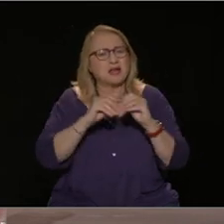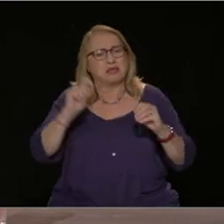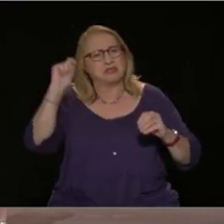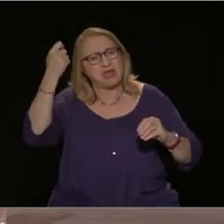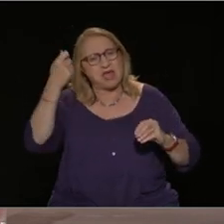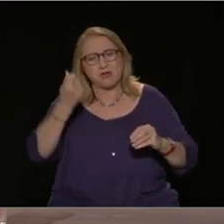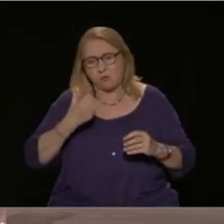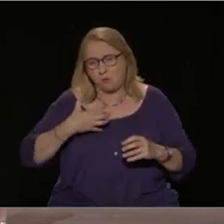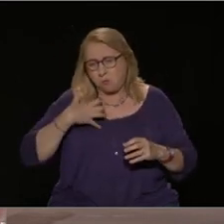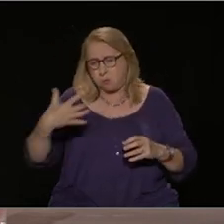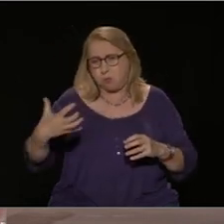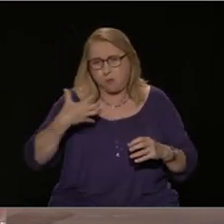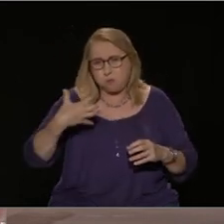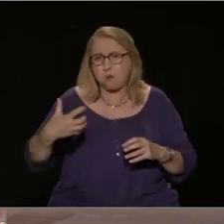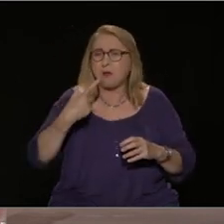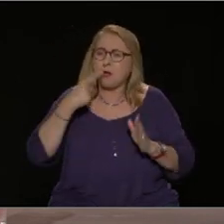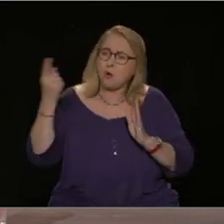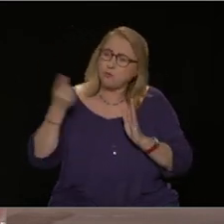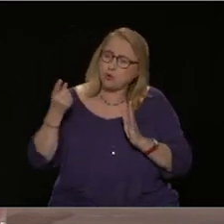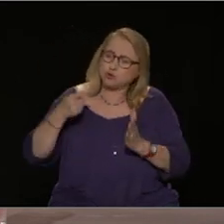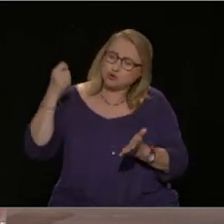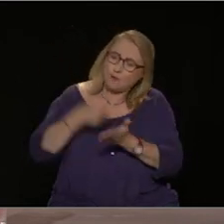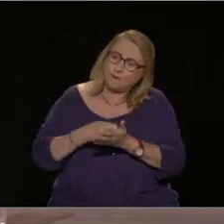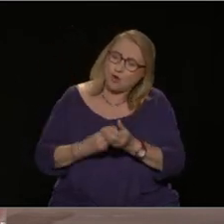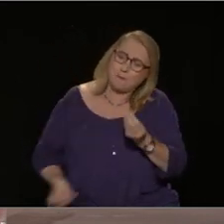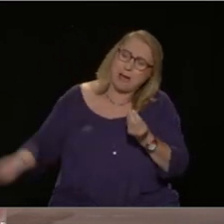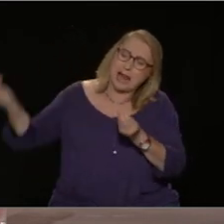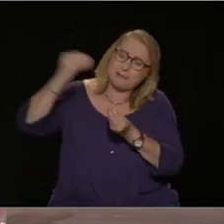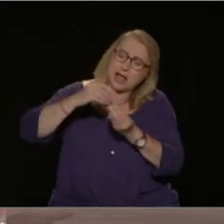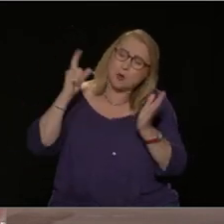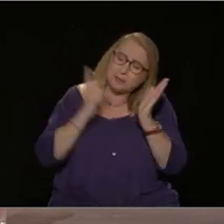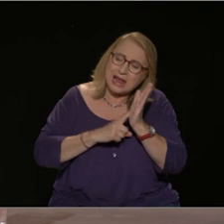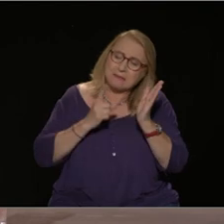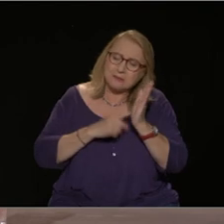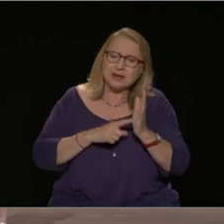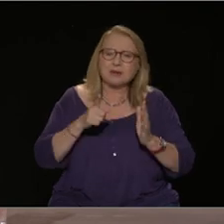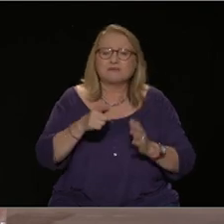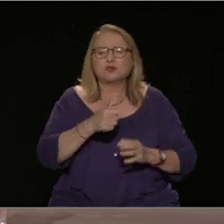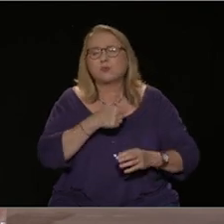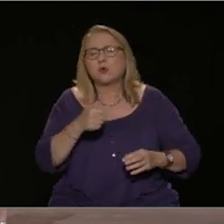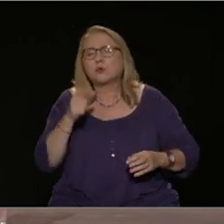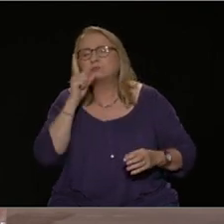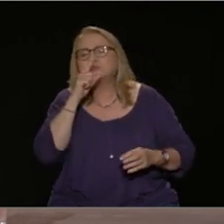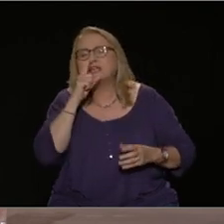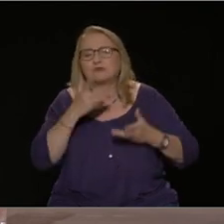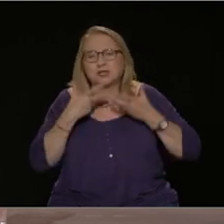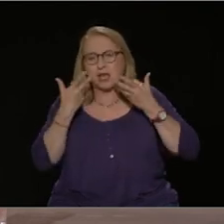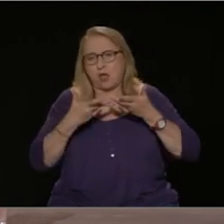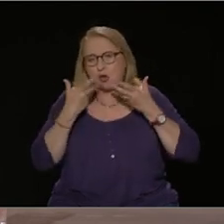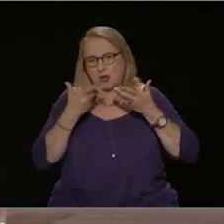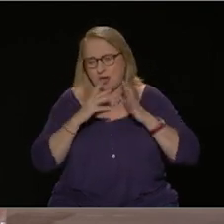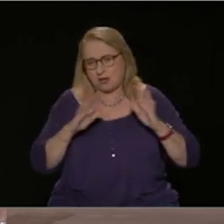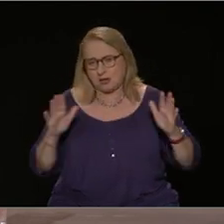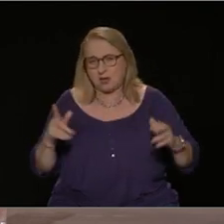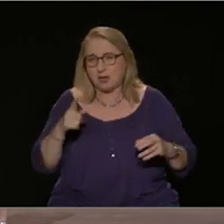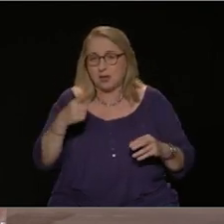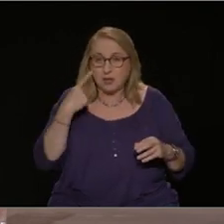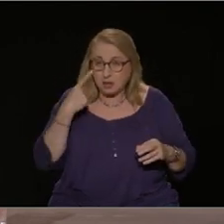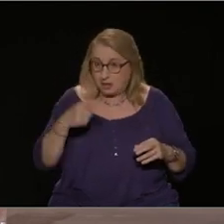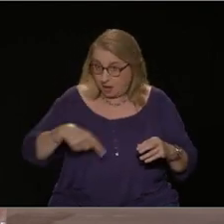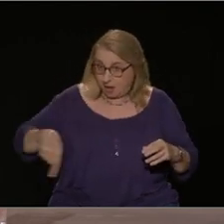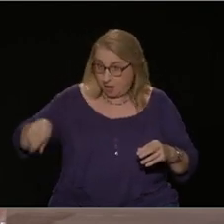όλο αυτό το χρόνο. Θα έχετε δει, αςούμε, και τα υπερκέρδη που σημείωσαν είναι ρεκόρ οι εισηγμένες εταιρείες στο